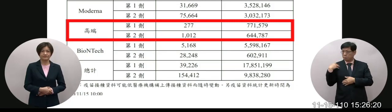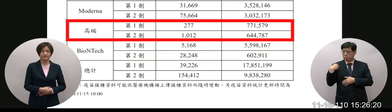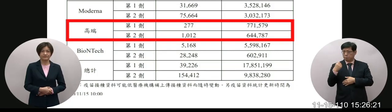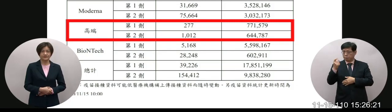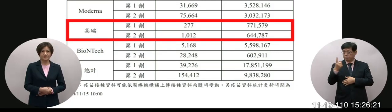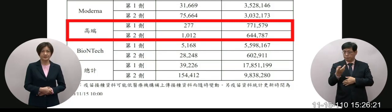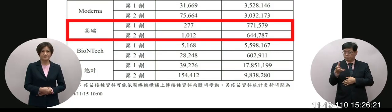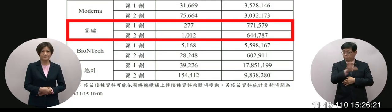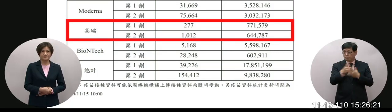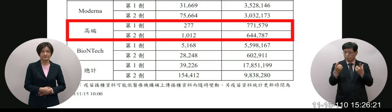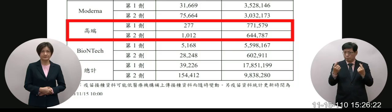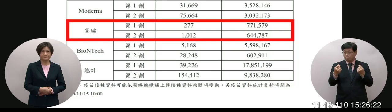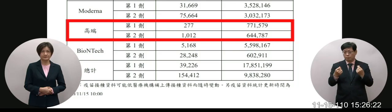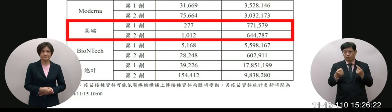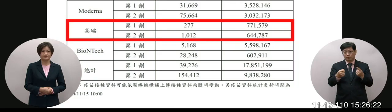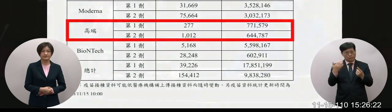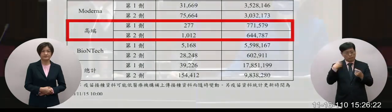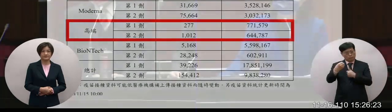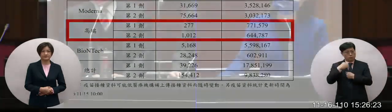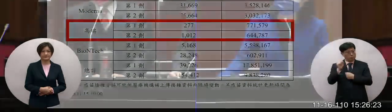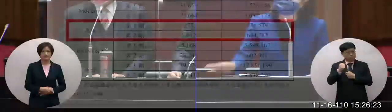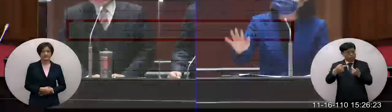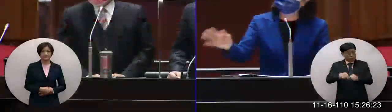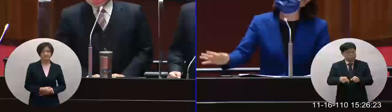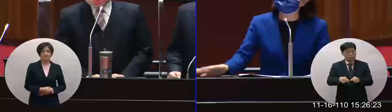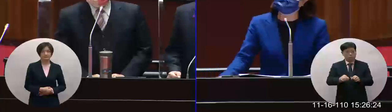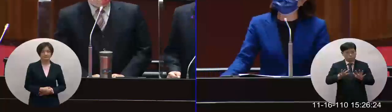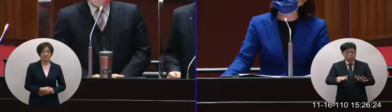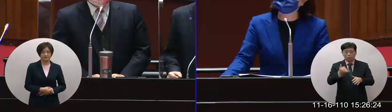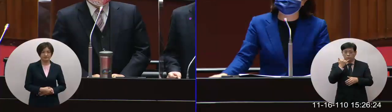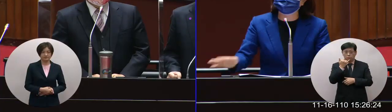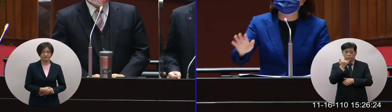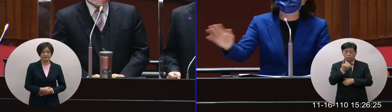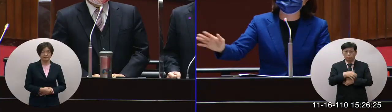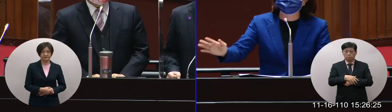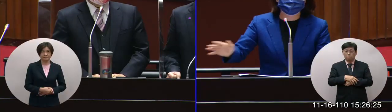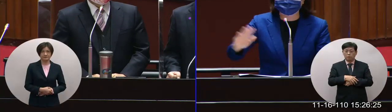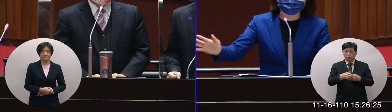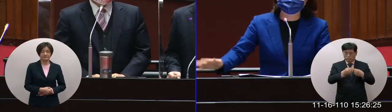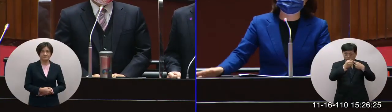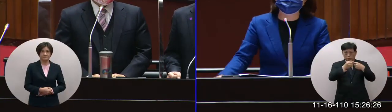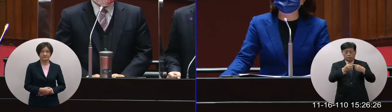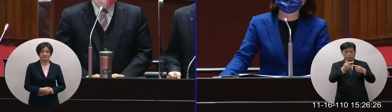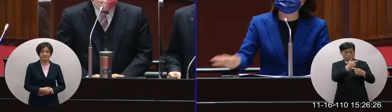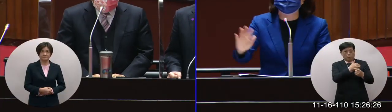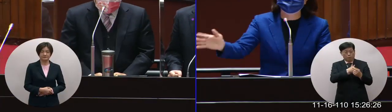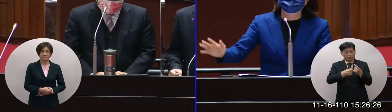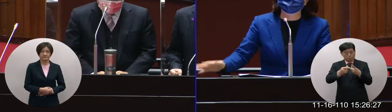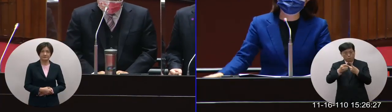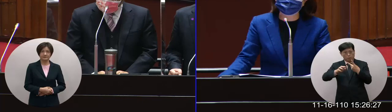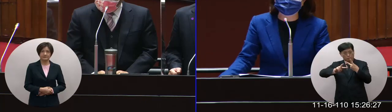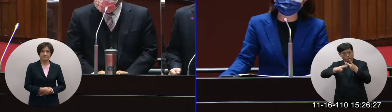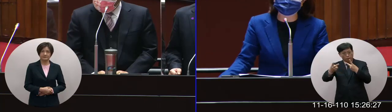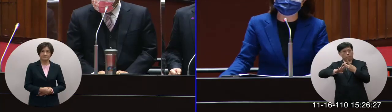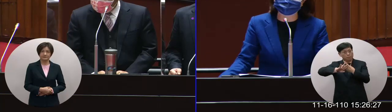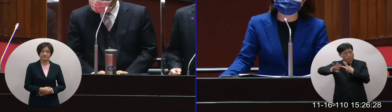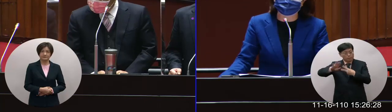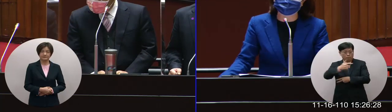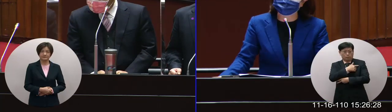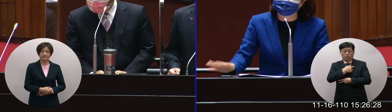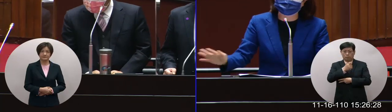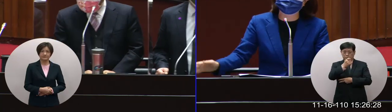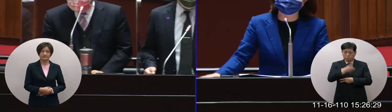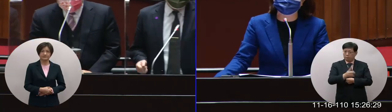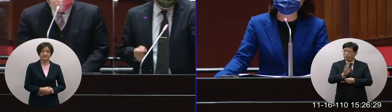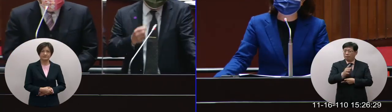高端因為你之前告訴我們高端不能混打那高端現在一劑打完之後我是不是能夠就直接打第二劑我就不要高端兩